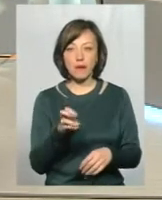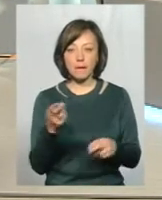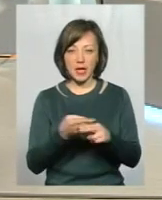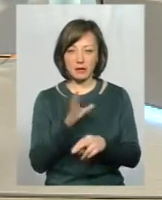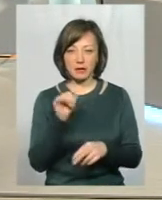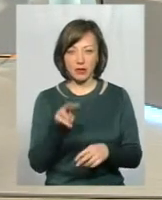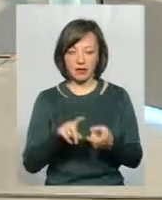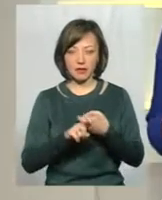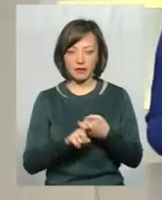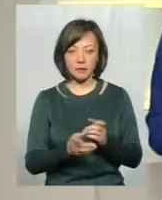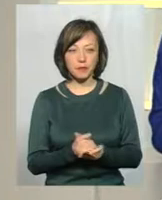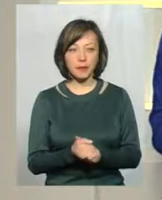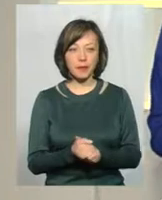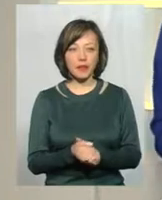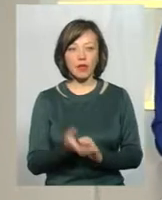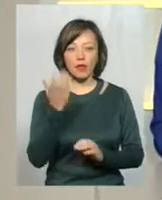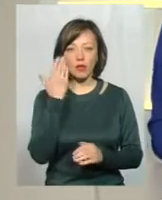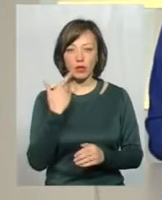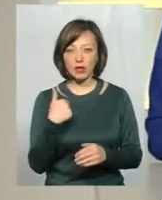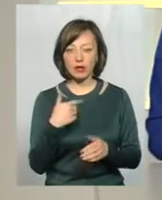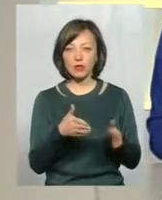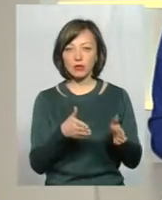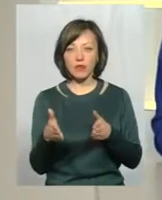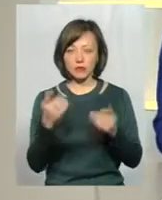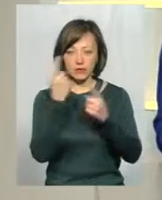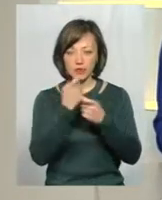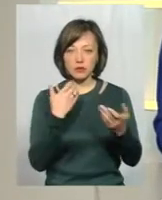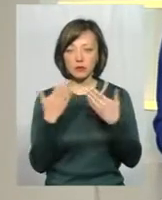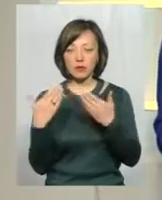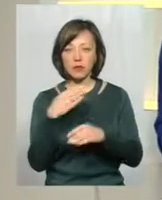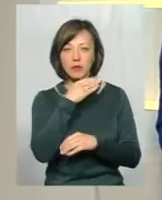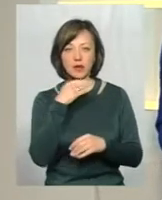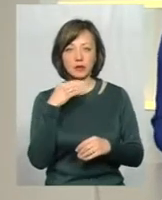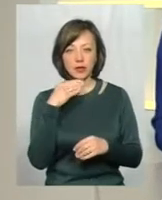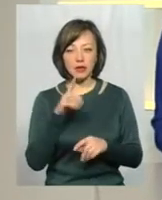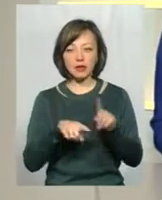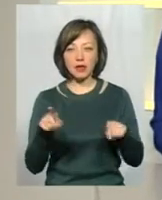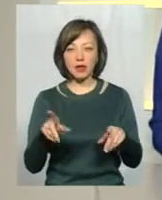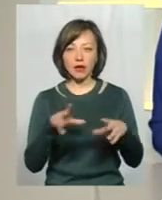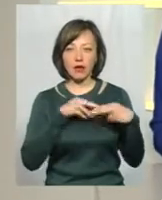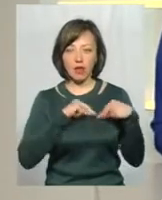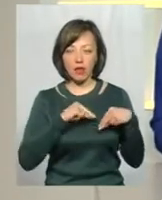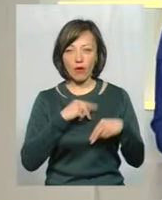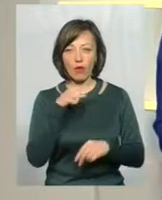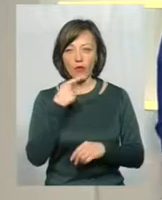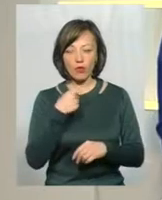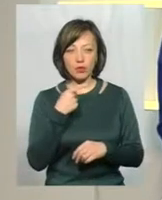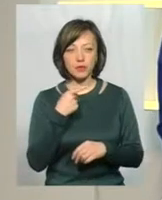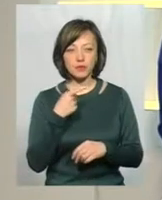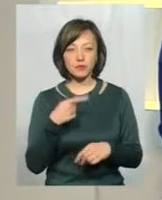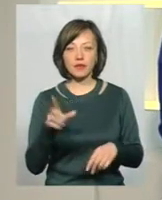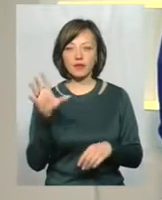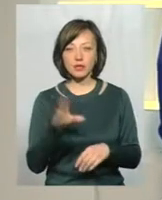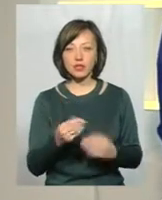До речі, коли готувалися до ефіру, спілкувалися з багатьма, і деякі колеги говорять про те, що все